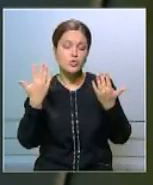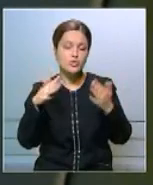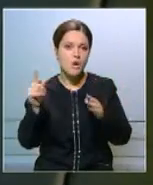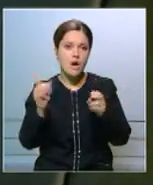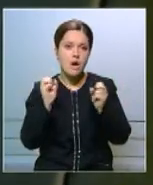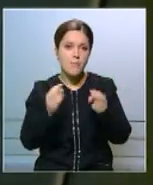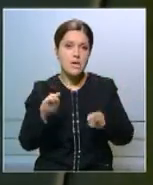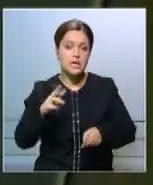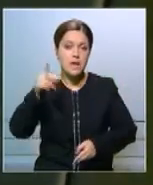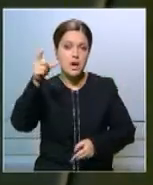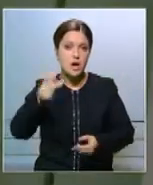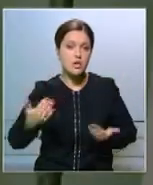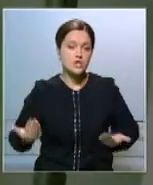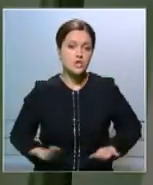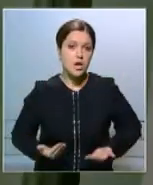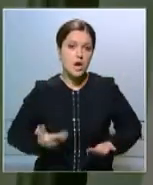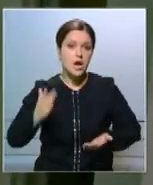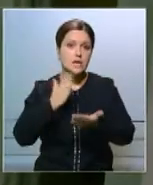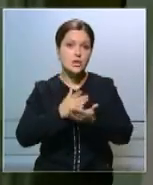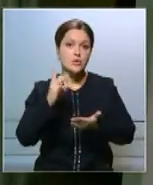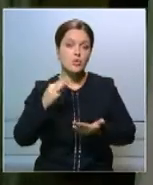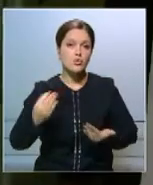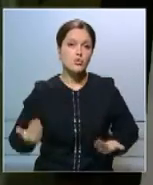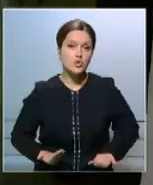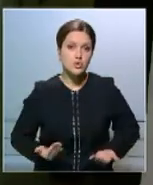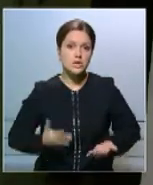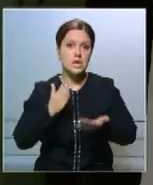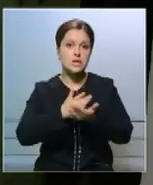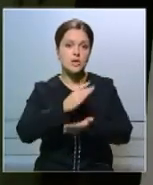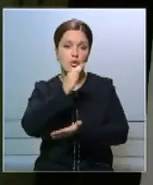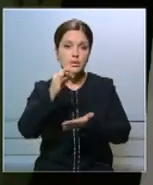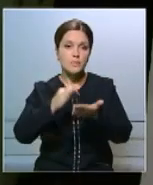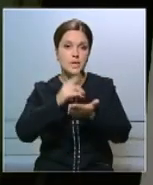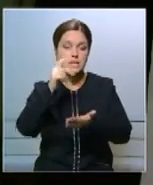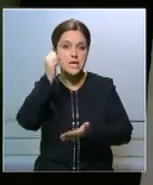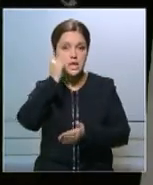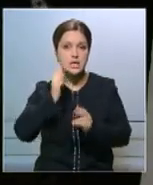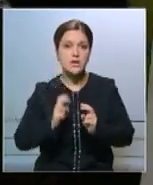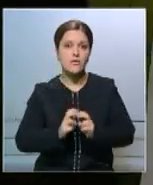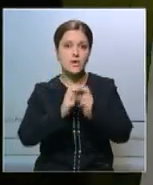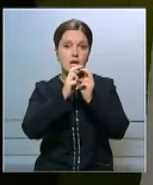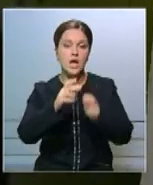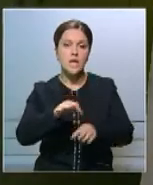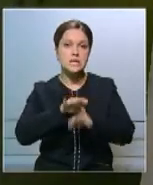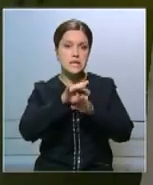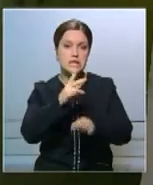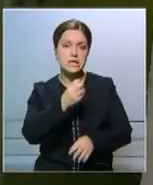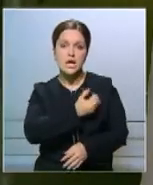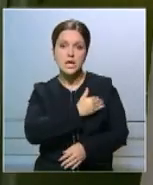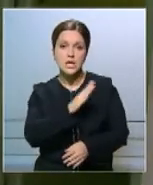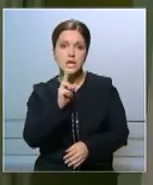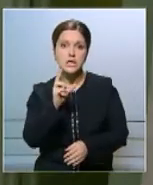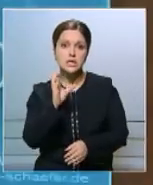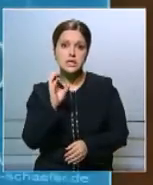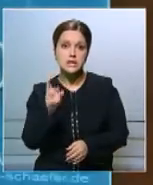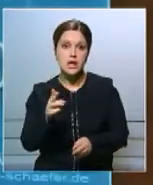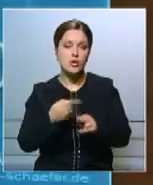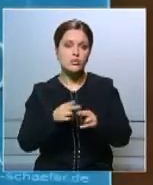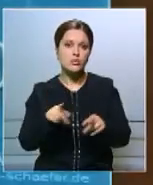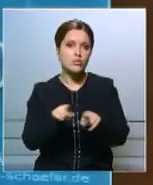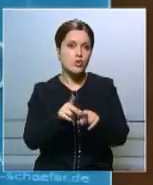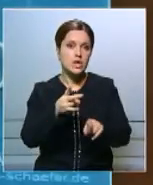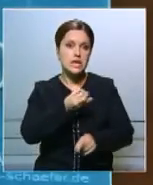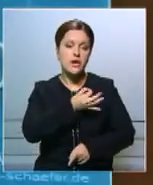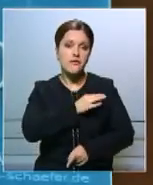представляют опасность для людей. Но жильцы домов ответственность за старые лифты нести не хотят. КСК это тоже